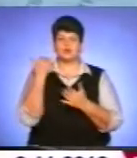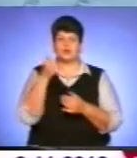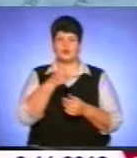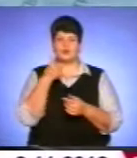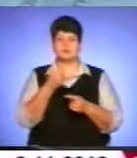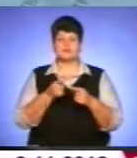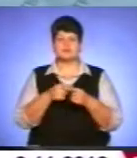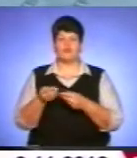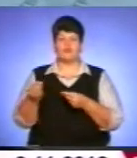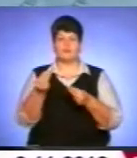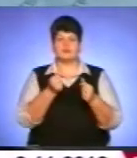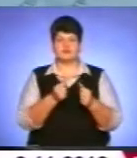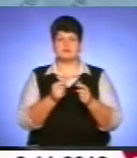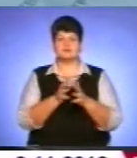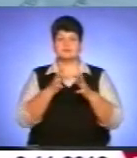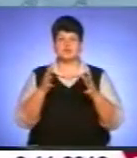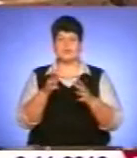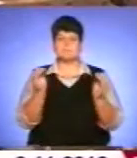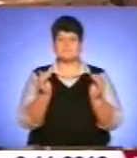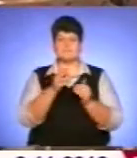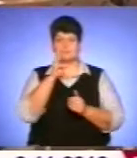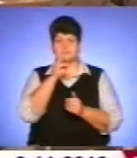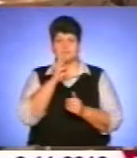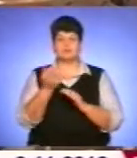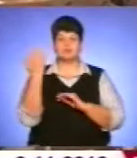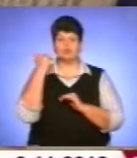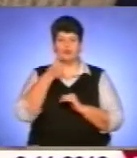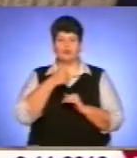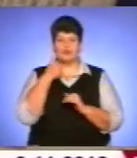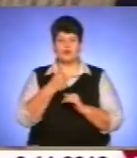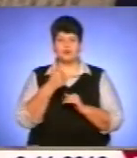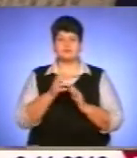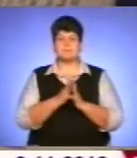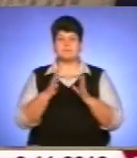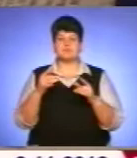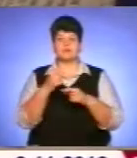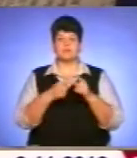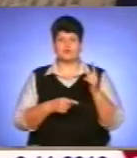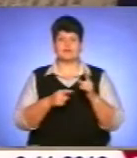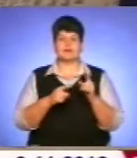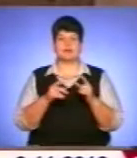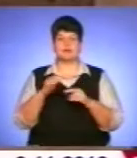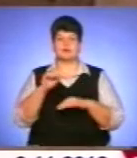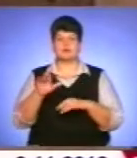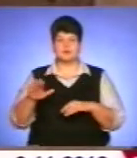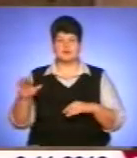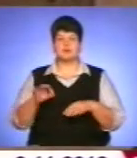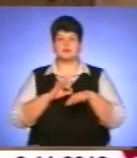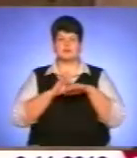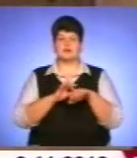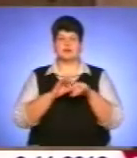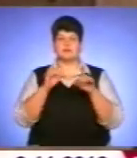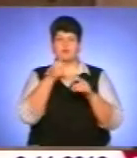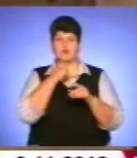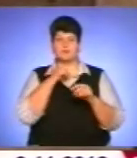інфляція і збільшення мінімальної заробітної плати. Минулого року більше половини абітурієнтів пройшли пробне тестування. Очікується